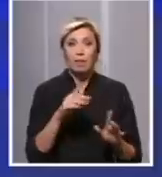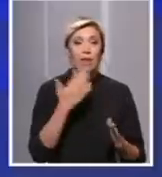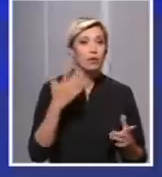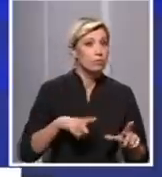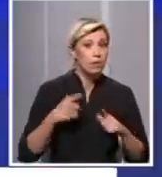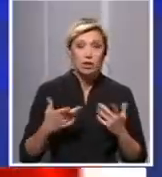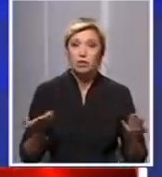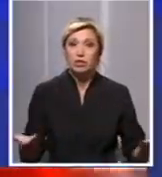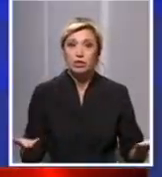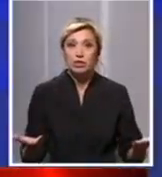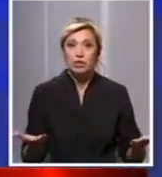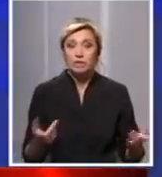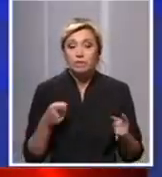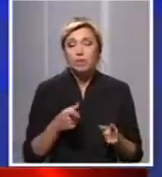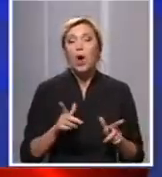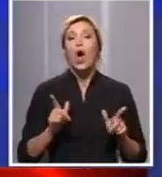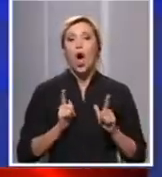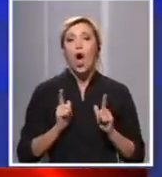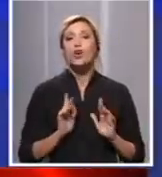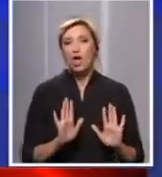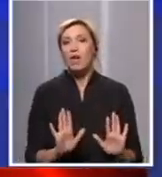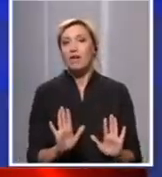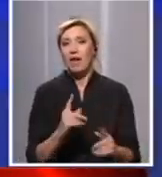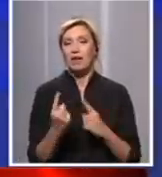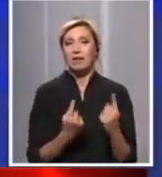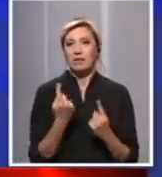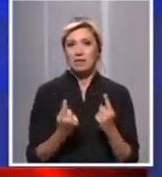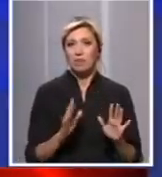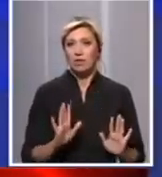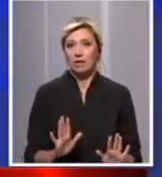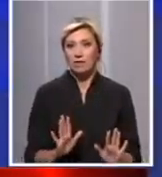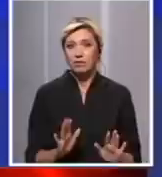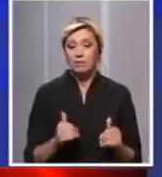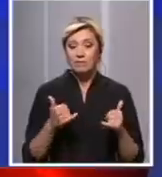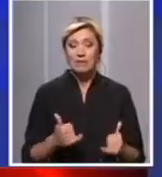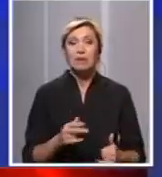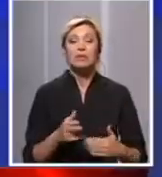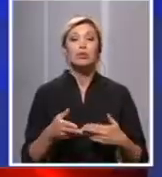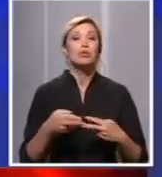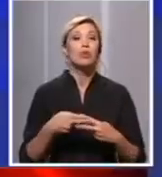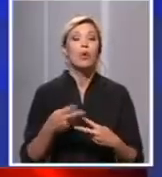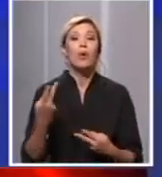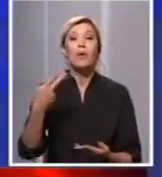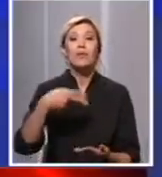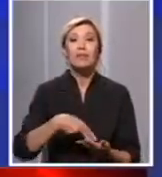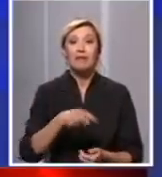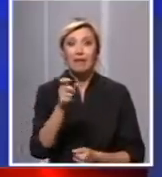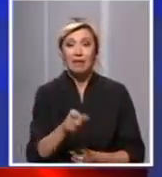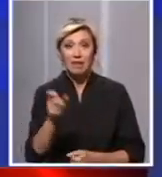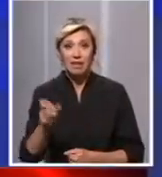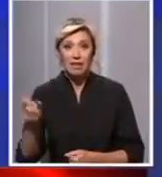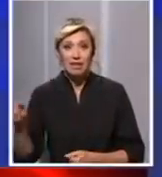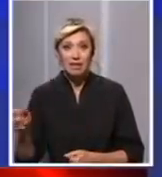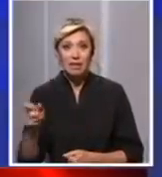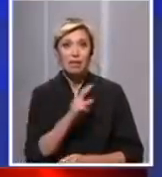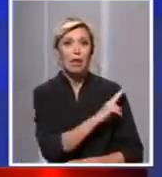nešto za neočekivanje. Sada imamo skoro 2000 ljudi koji se nalaze u